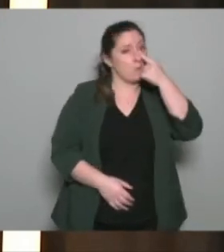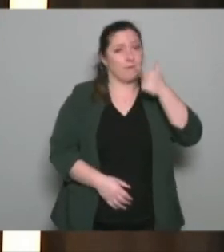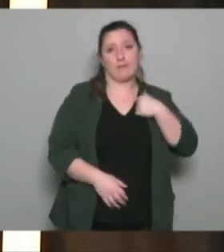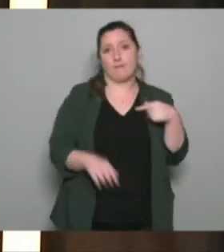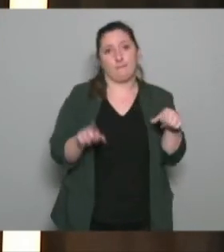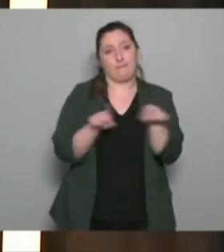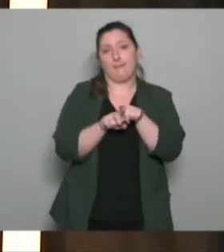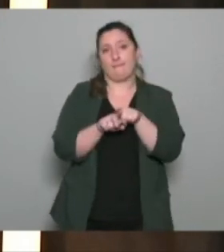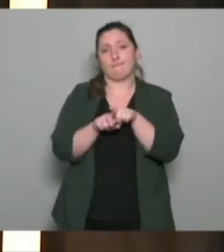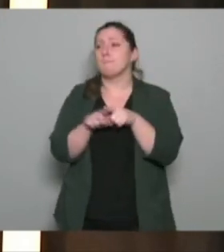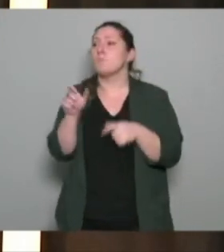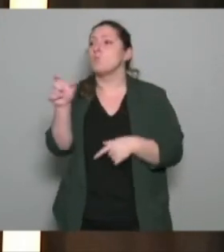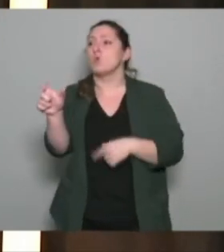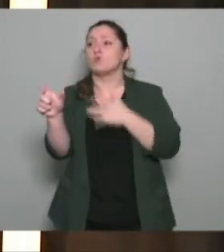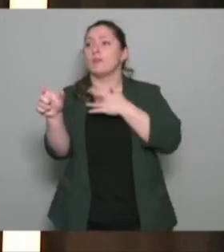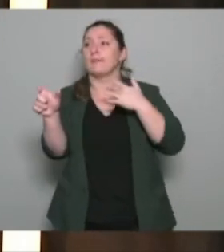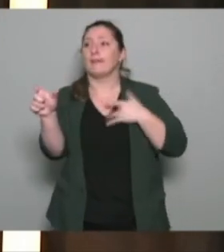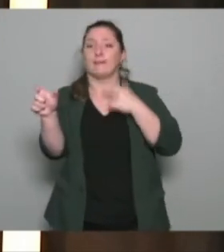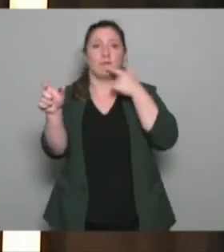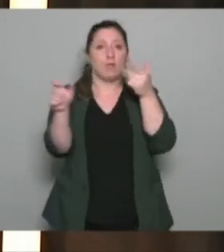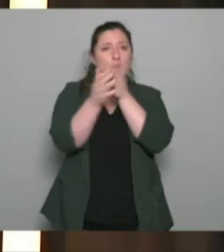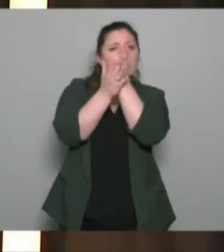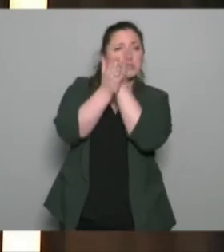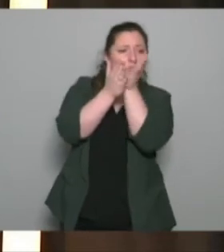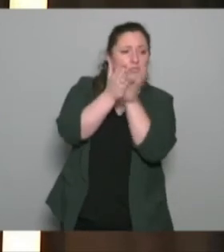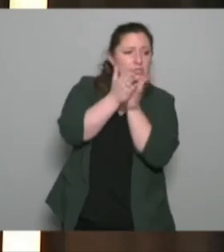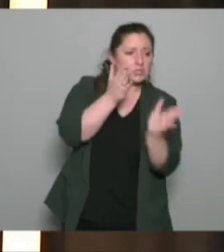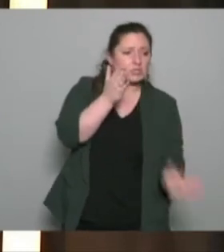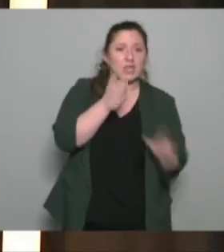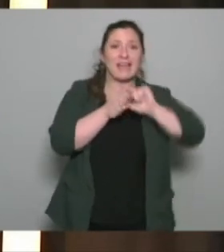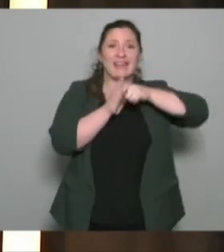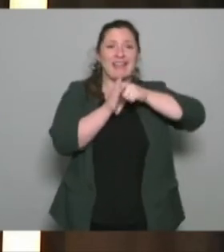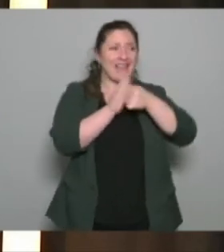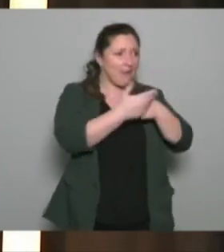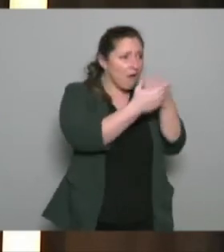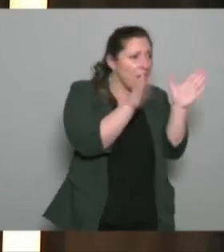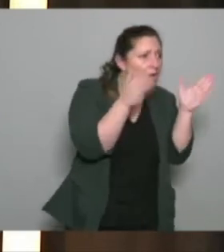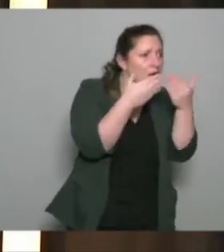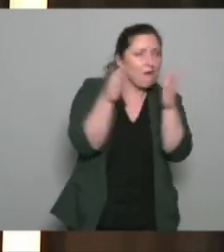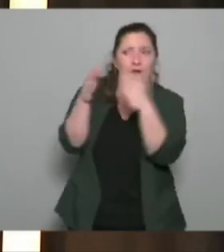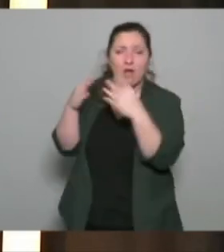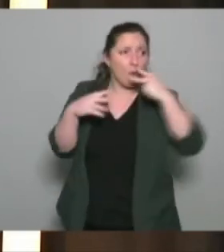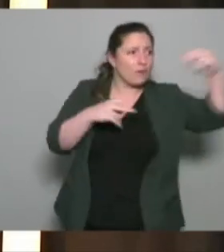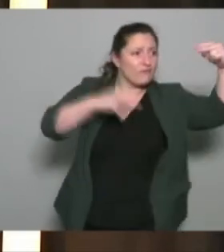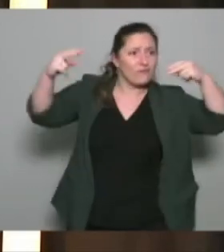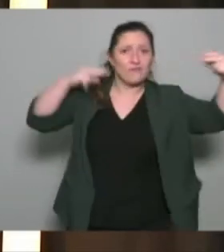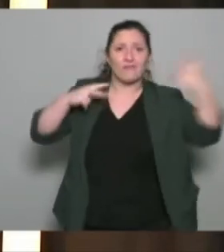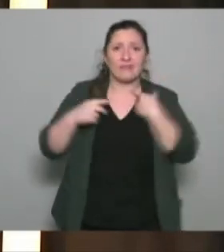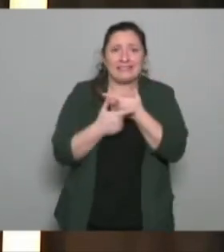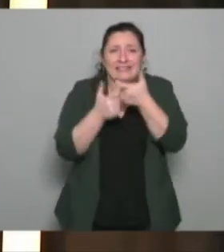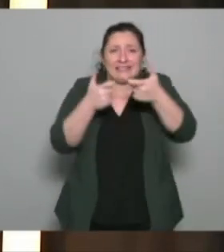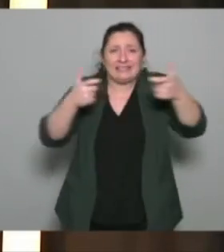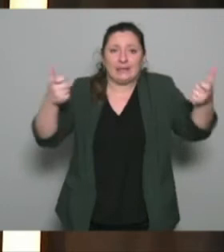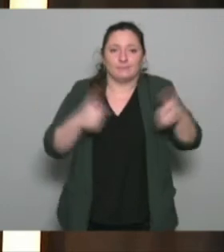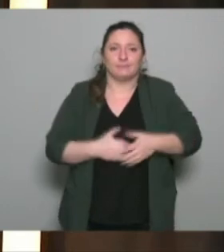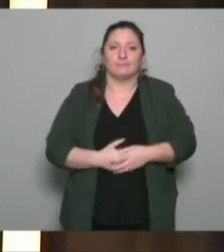je pense qu'il est lui aussi valise chacun d'entre vous cet après-midi a dit sa compréhension ou le sens qu'il donne dans